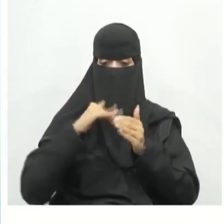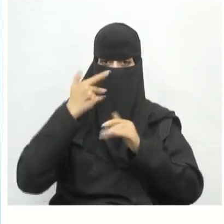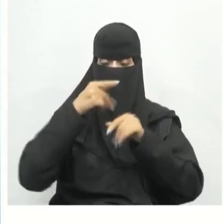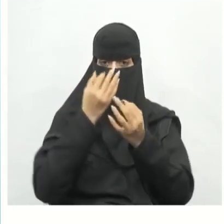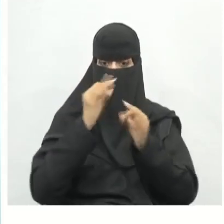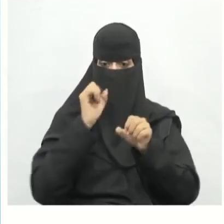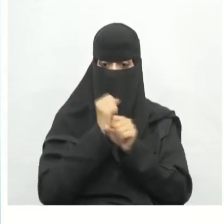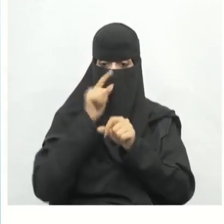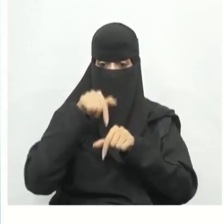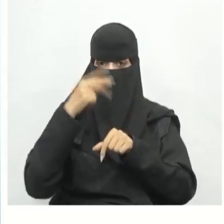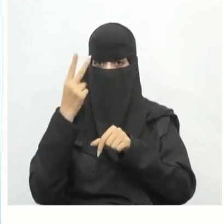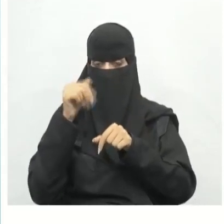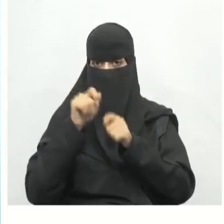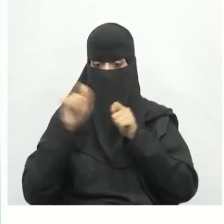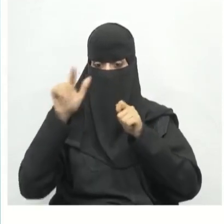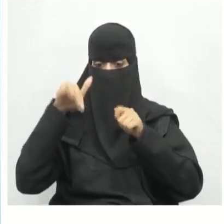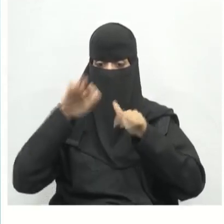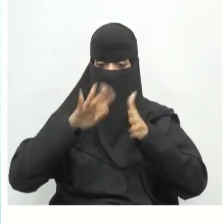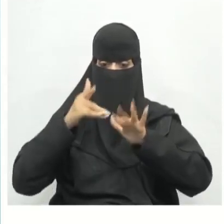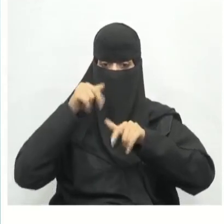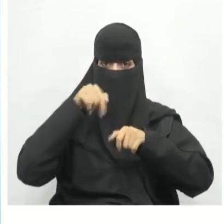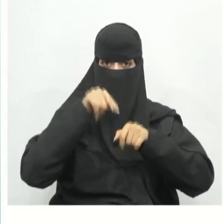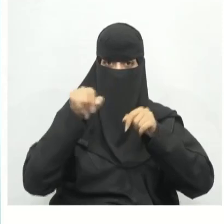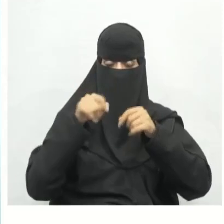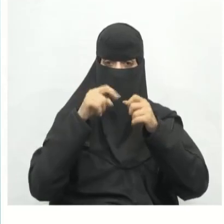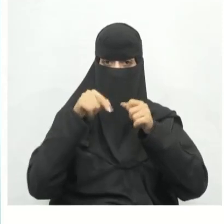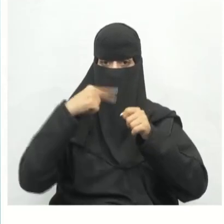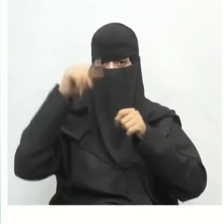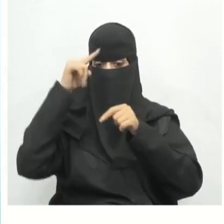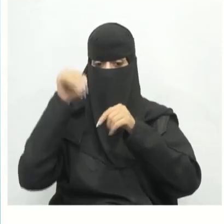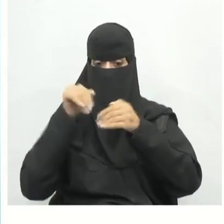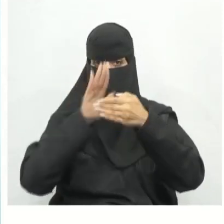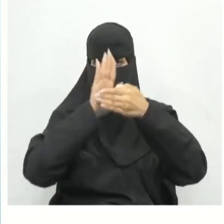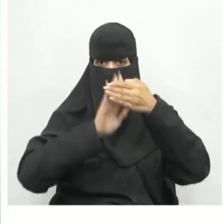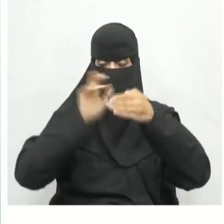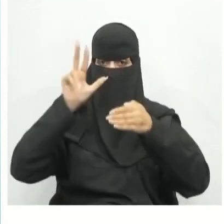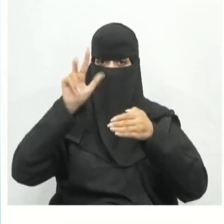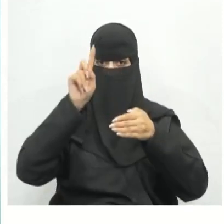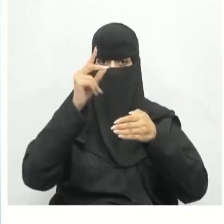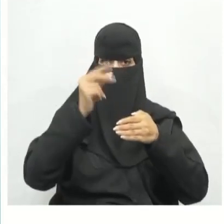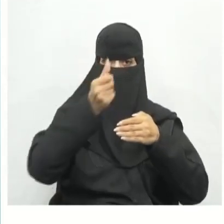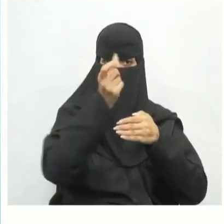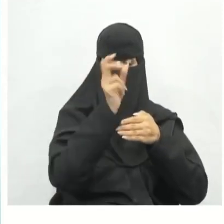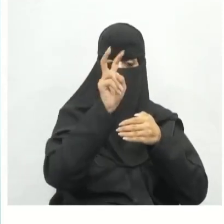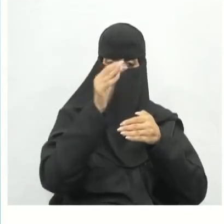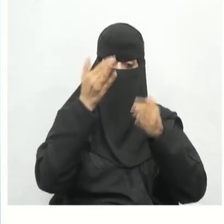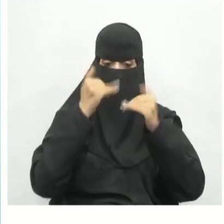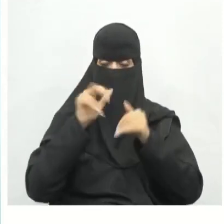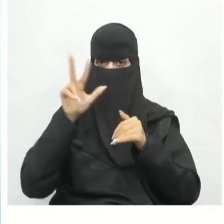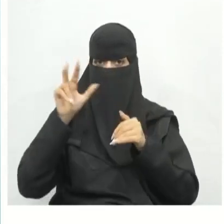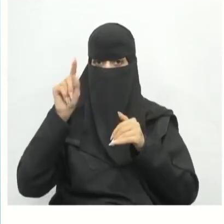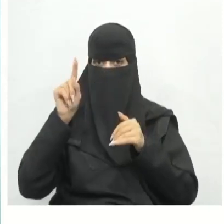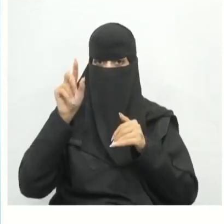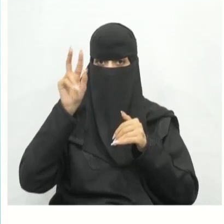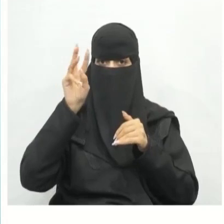إتمامك العمل على الرسم ثلاثي الأبعاد يمكنك استخدام تقنيات مثل البطانة والبثق لتحويله إلى